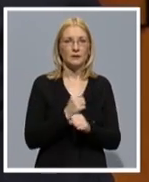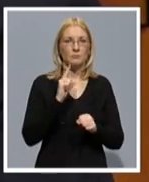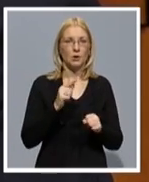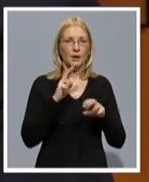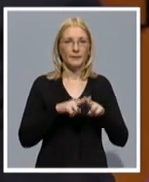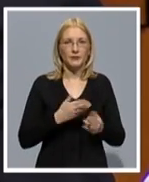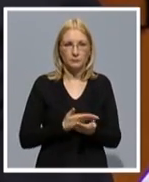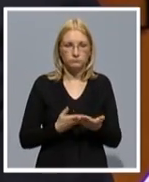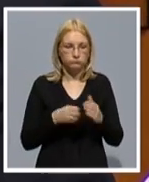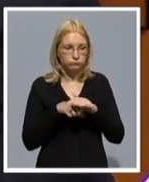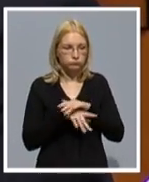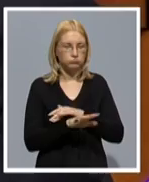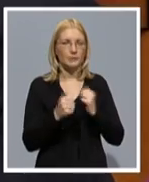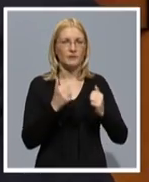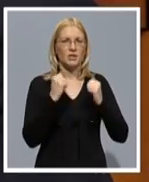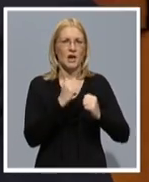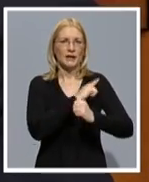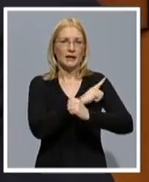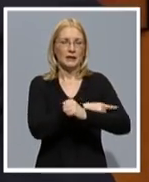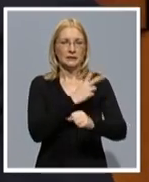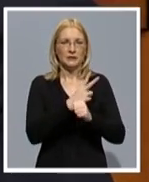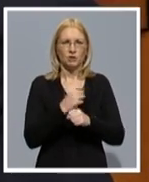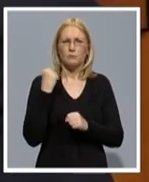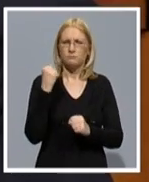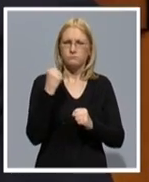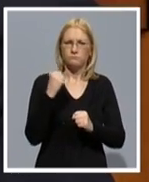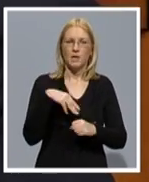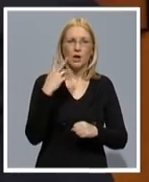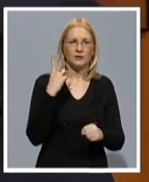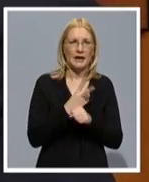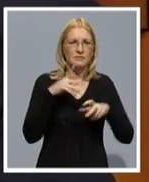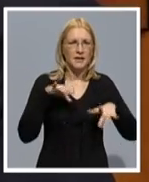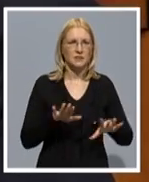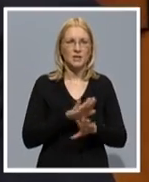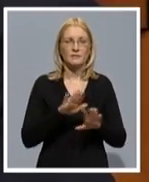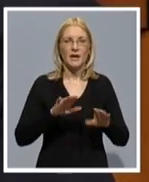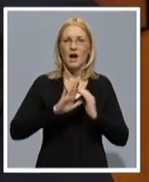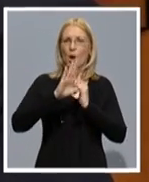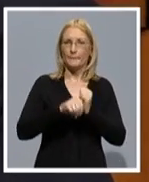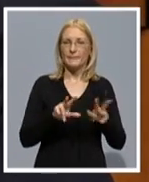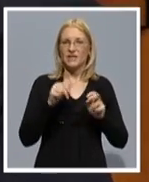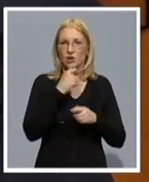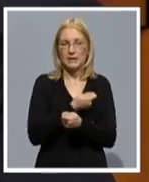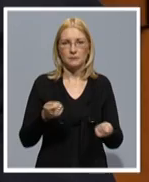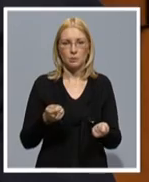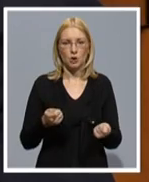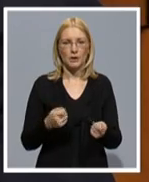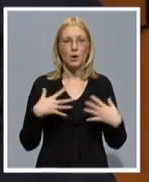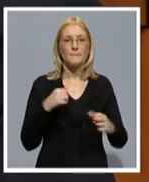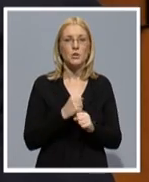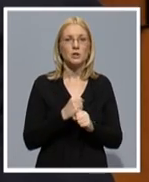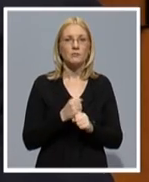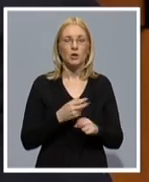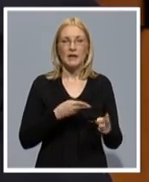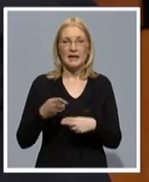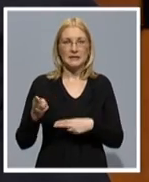biti korijenite. Prvo, jaka država, čelična šaka, a onda nacionalizacija svega opjačkanog i rasprodanog. Proizvodnje i